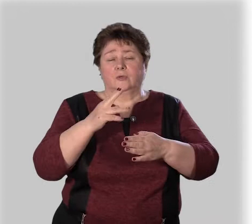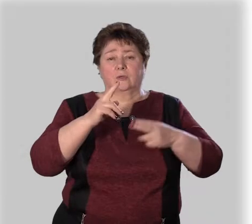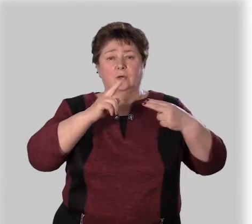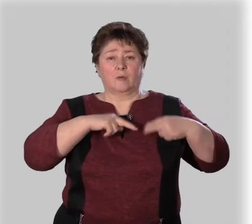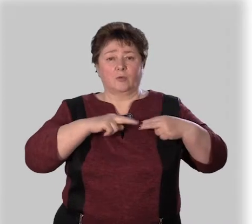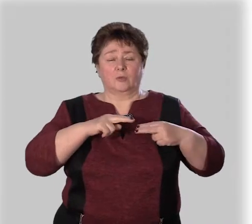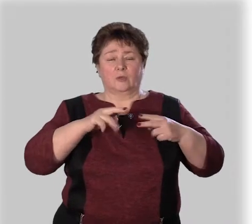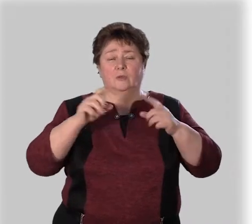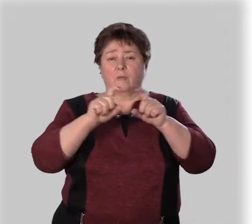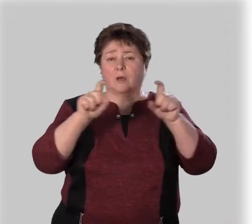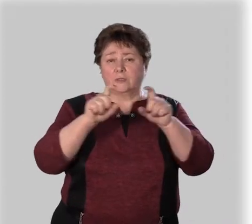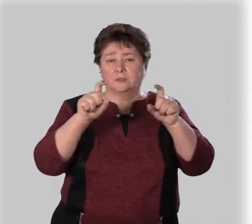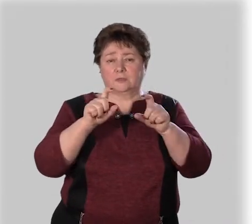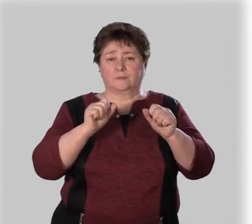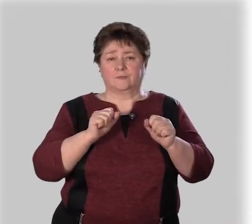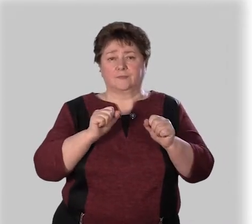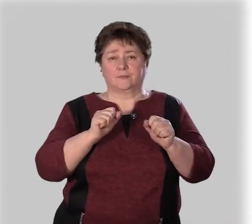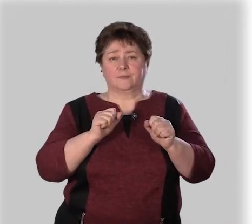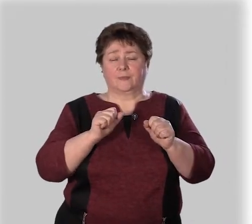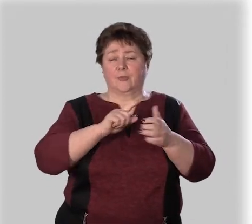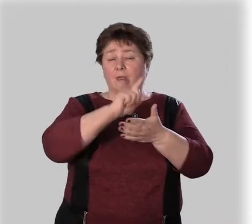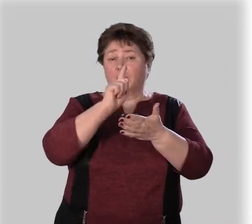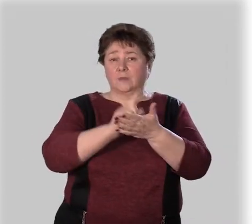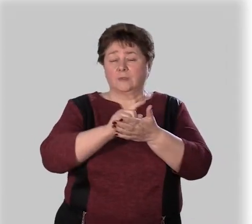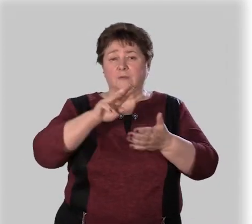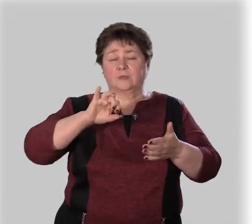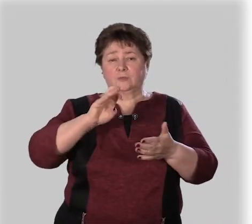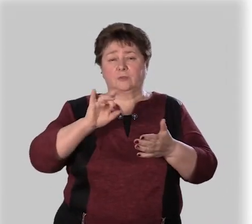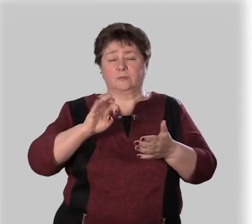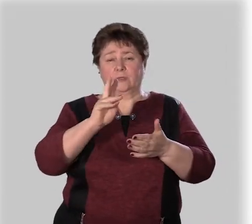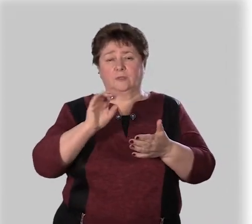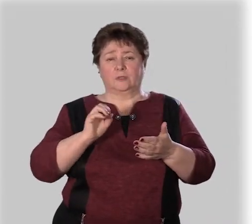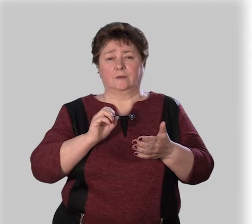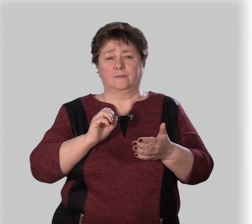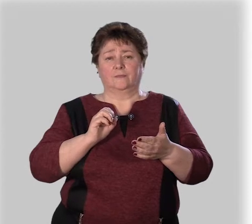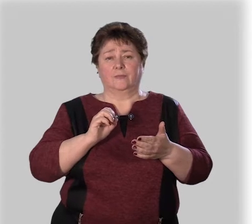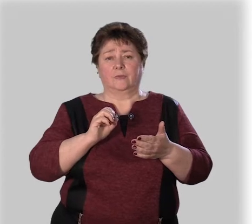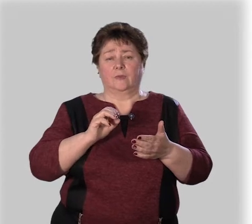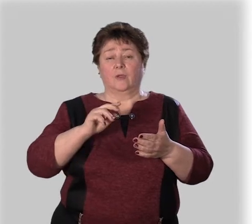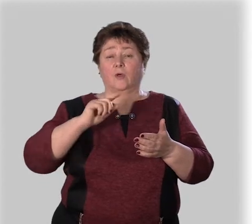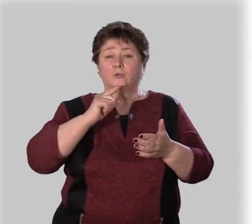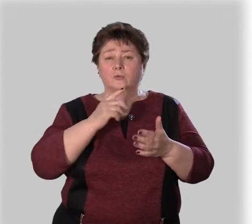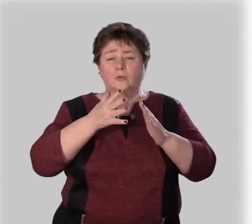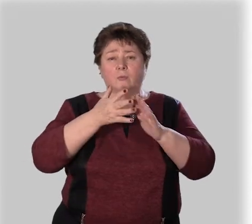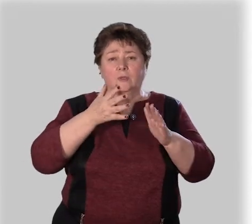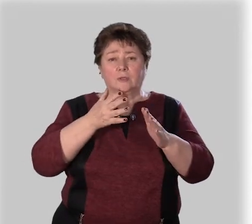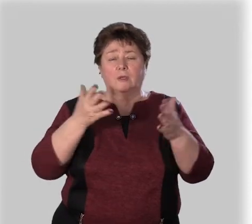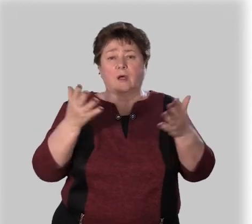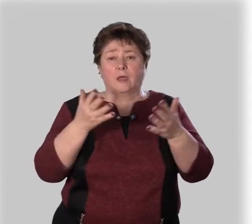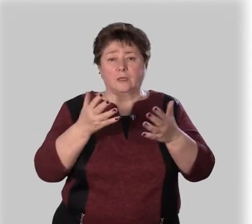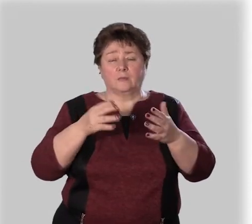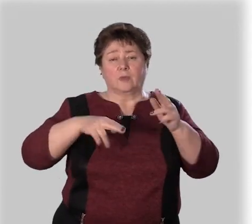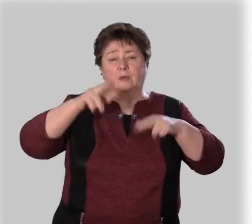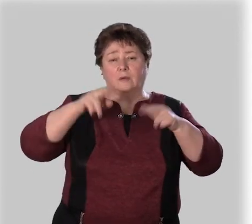скольких работает магазин? Вопросительное местоимение. Трудно